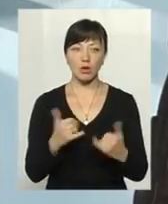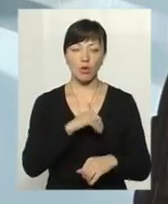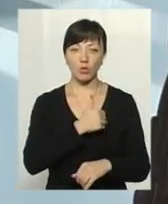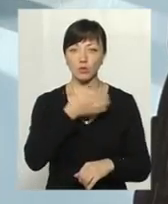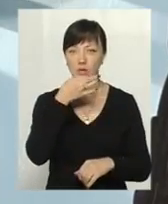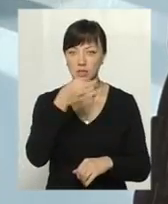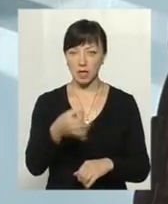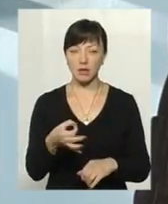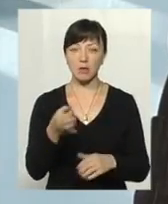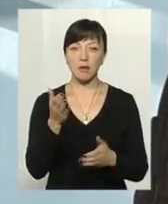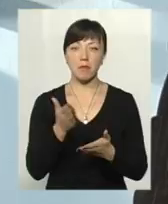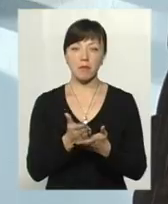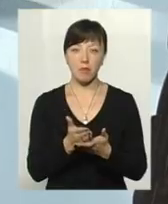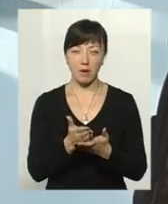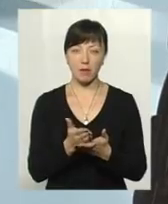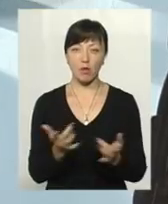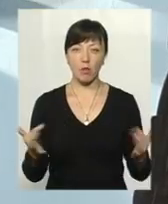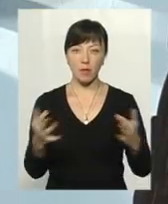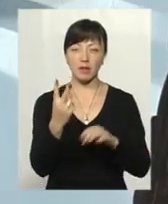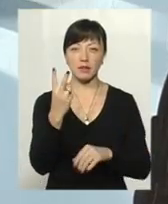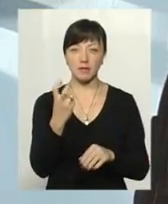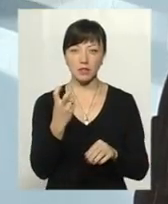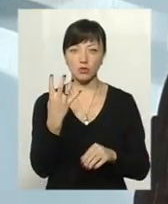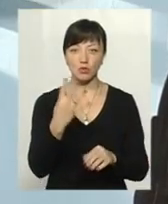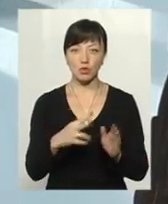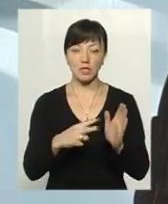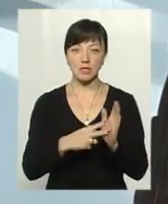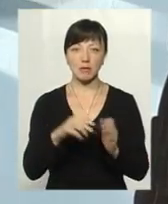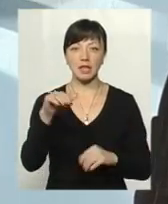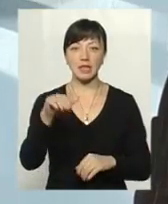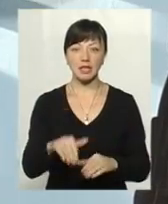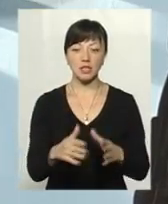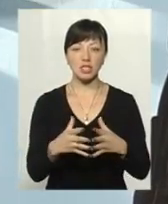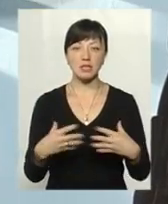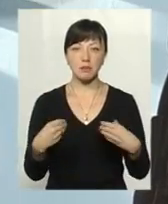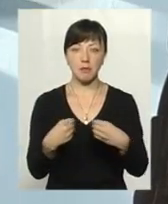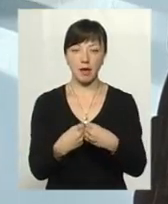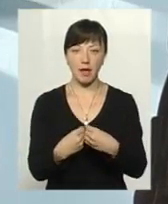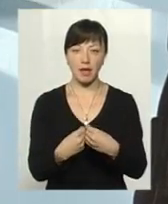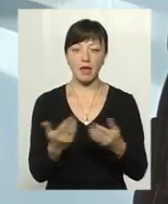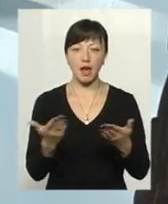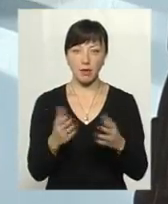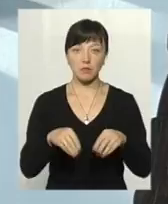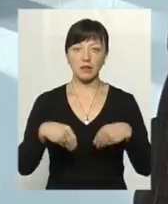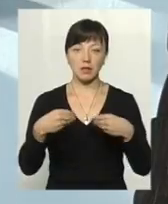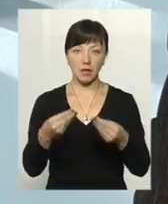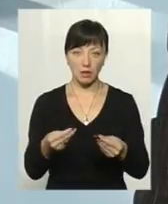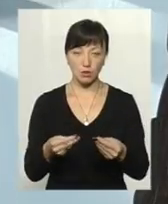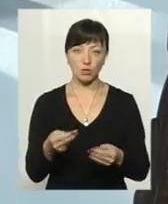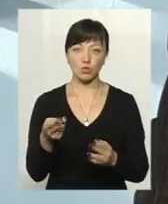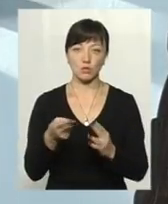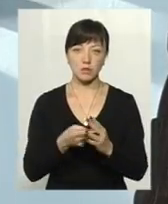хочу зазначити, що ми сьогодні охопили 247 тисяч сімей, тобто, ким же призначено, ким же